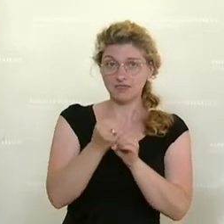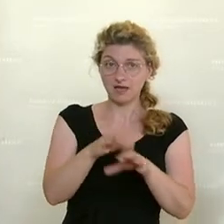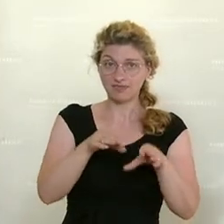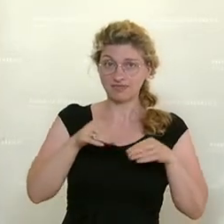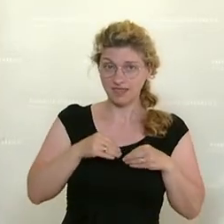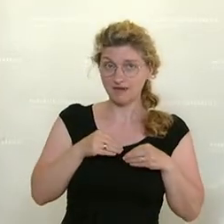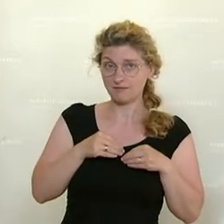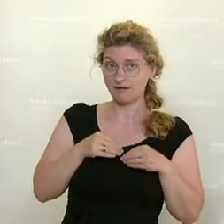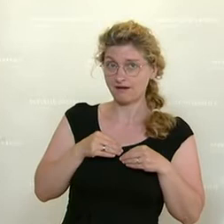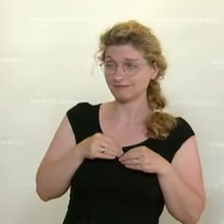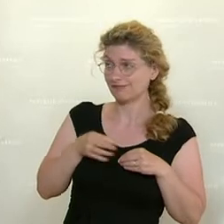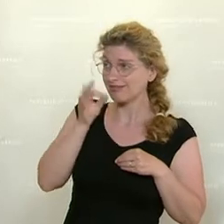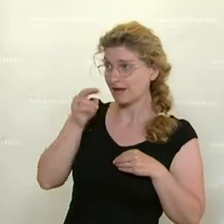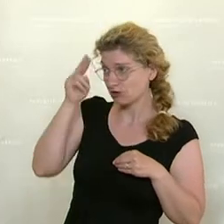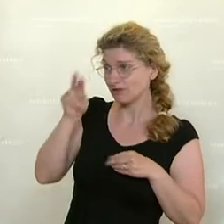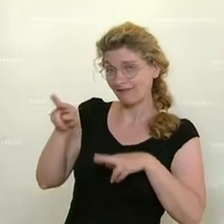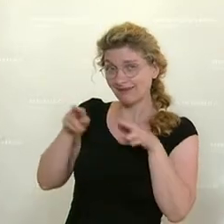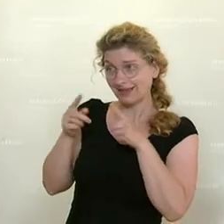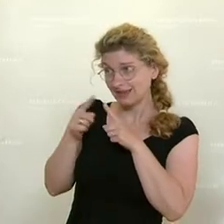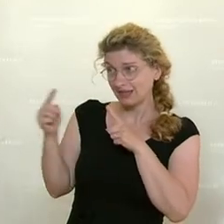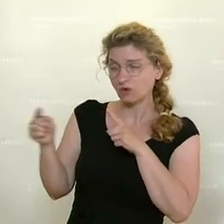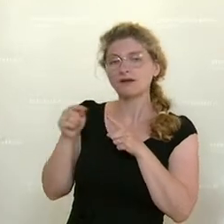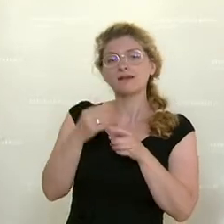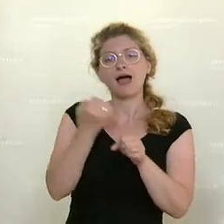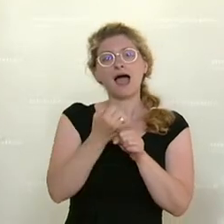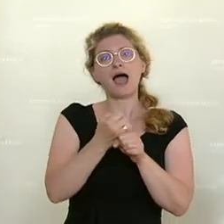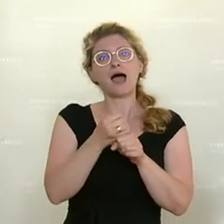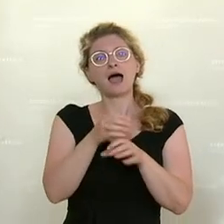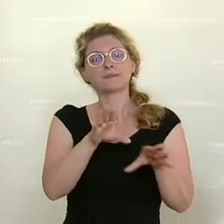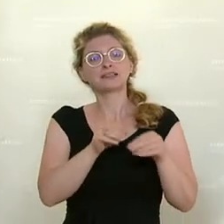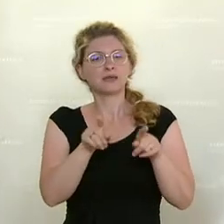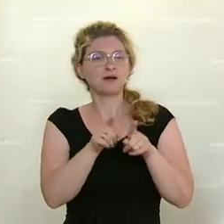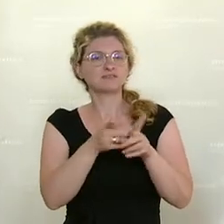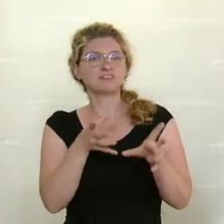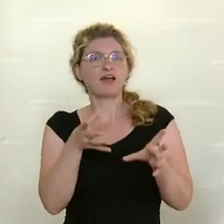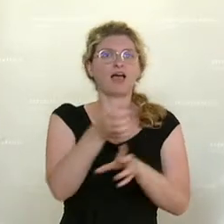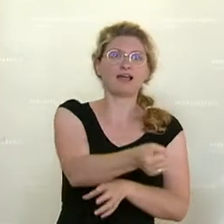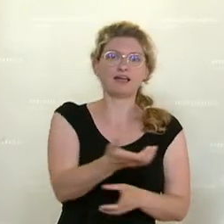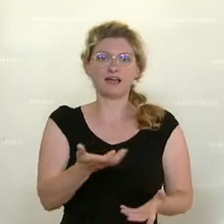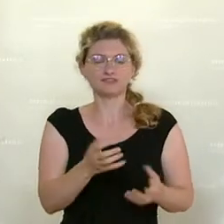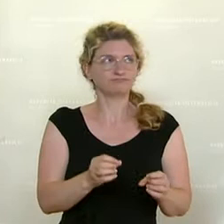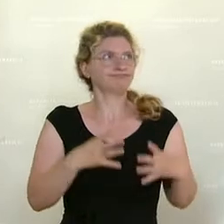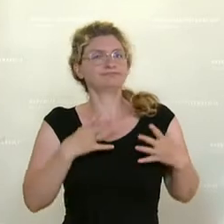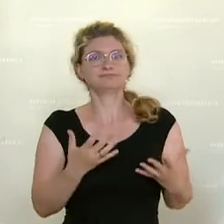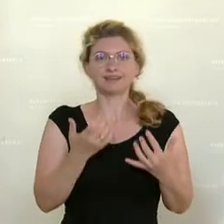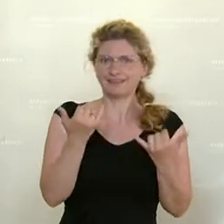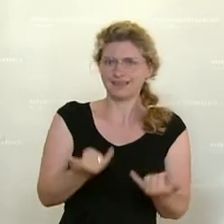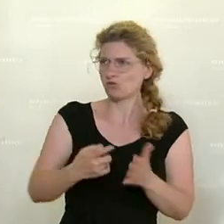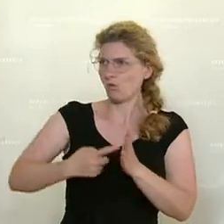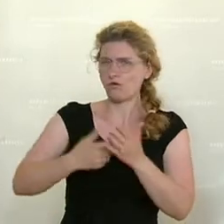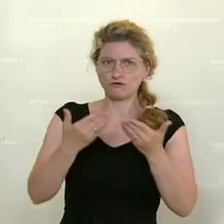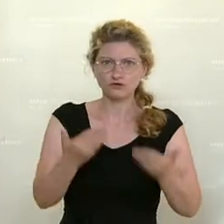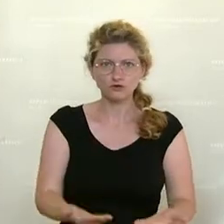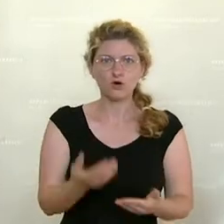Regierungsfraktion, Sie greifen die Arbeitnehmer von hinten an. Ich weiß nicht warum, aber das ist offensichtlich jetzt gang und gäbe, weil warum